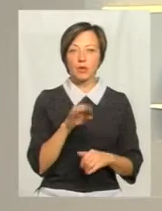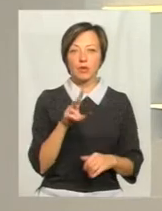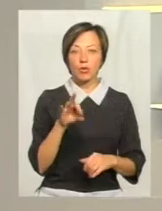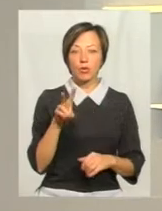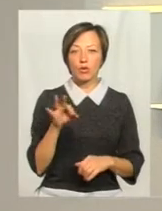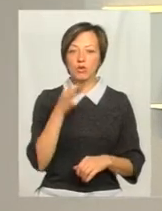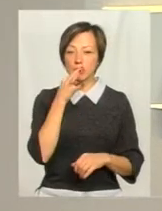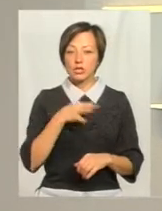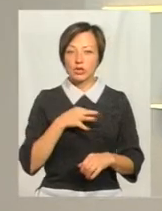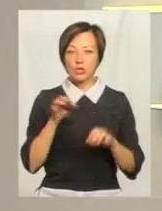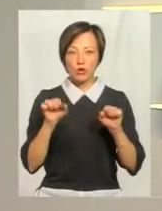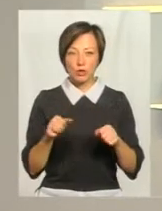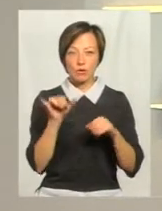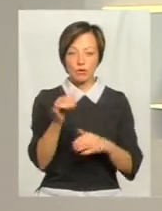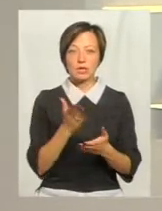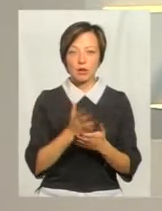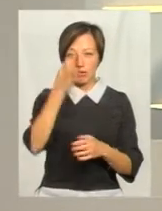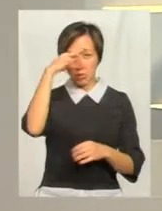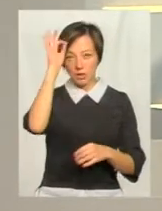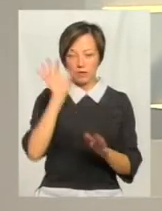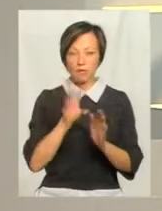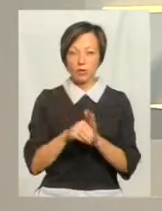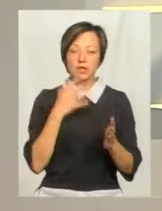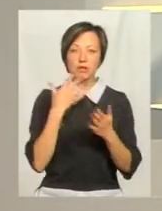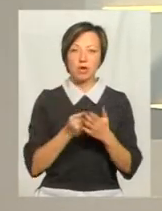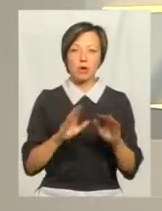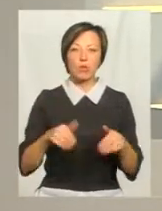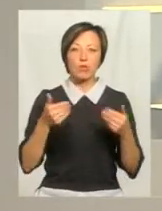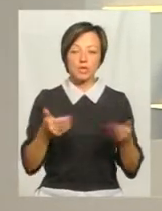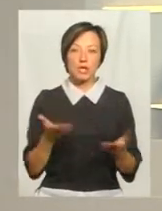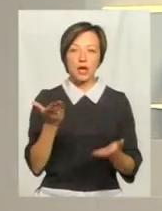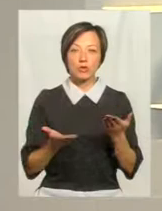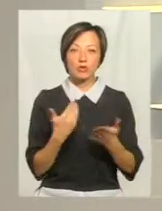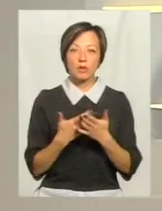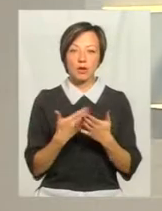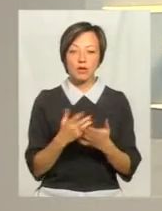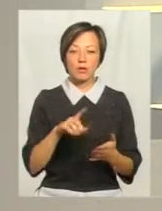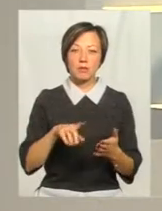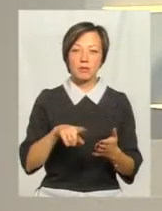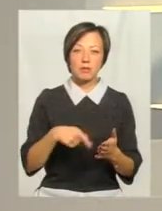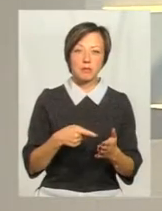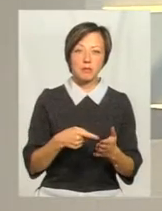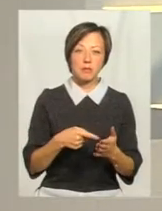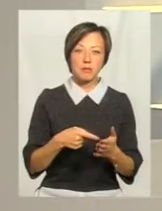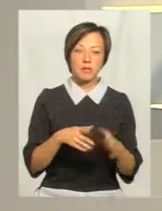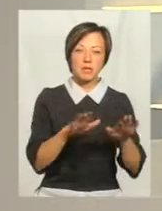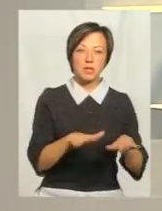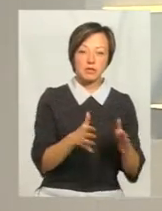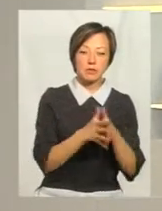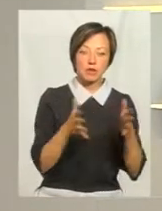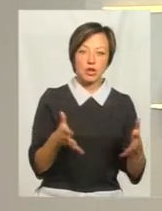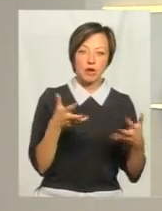а чи маєте можливість ви, поліцейським, носити свої пропозиції, якщо, наприклад, в якомусь місці, як ми чули, більша